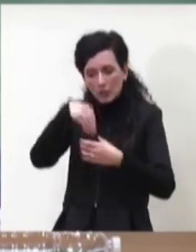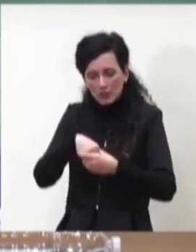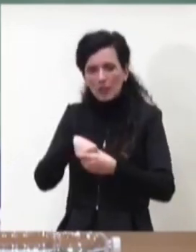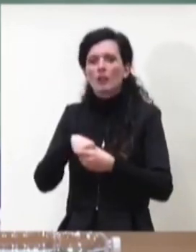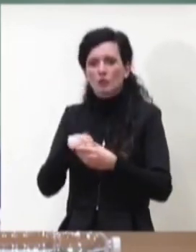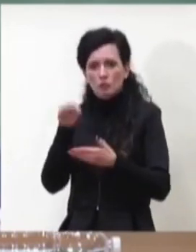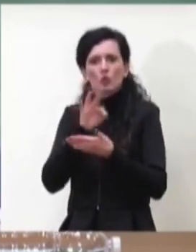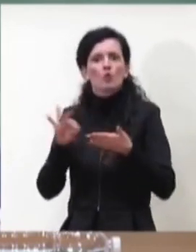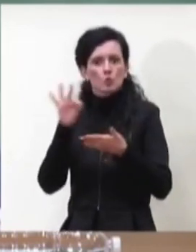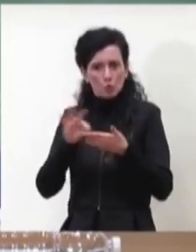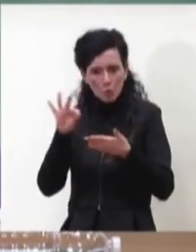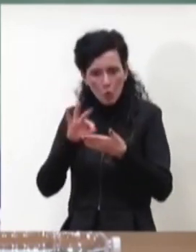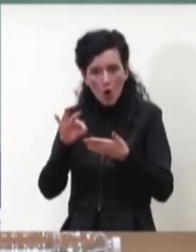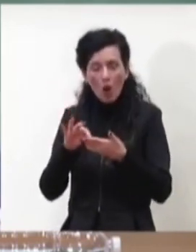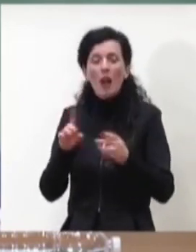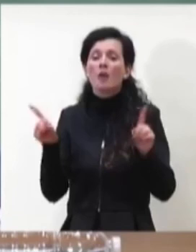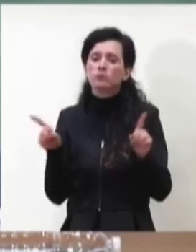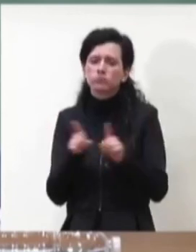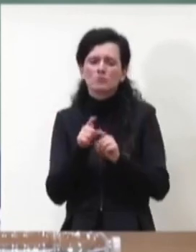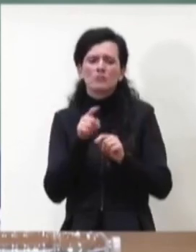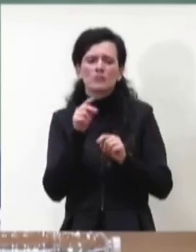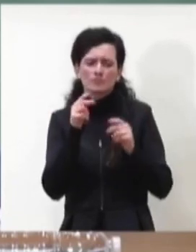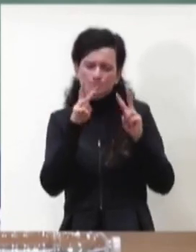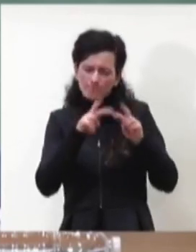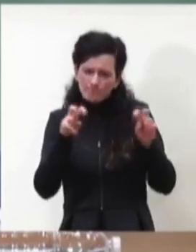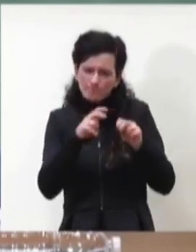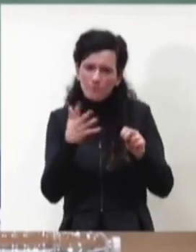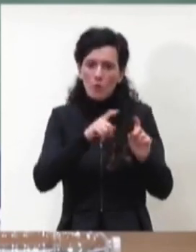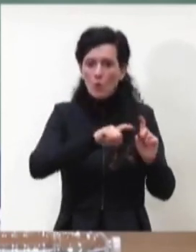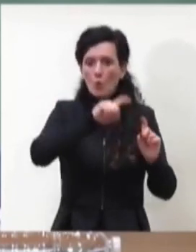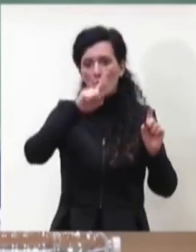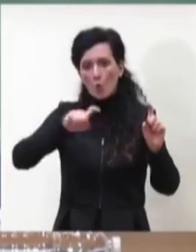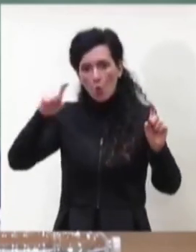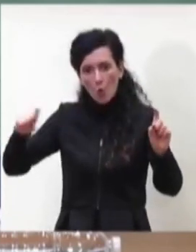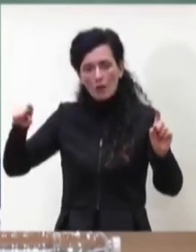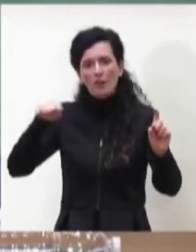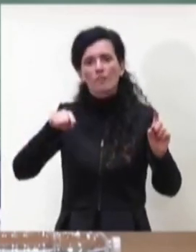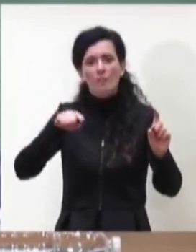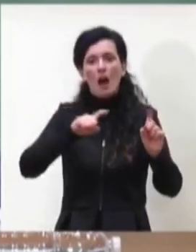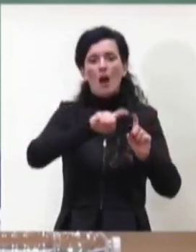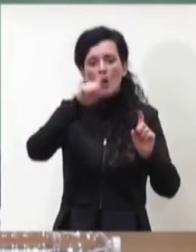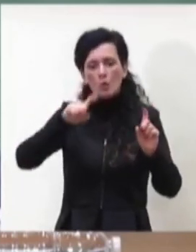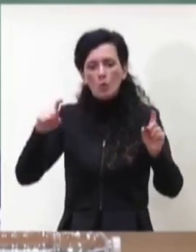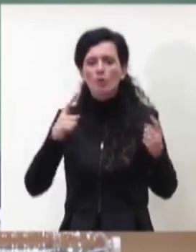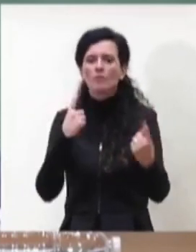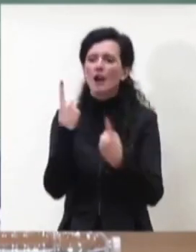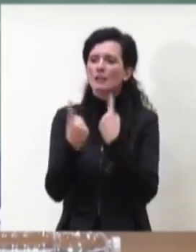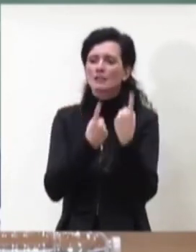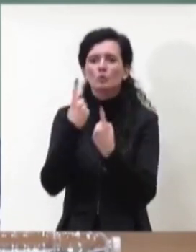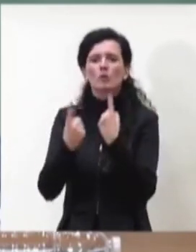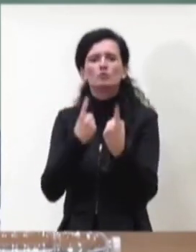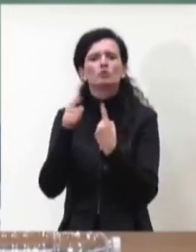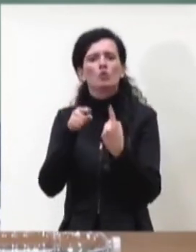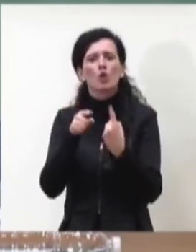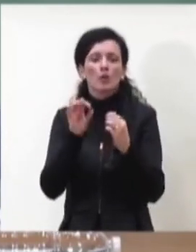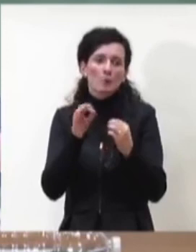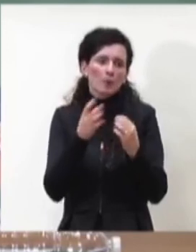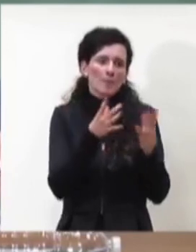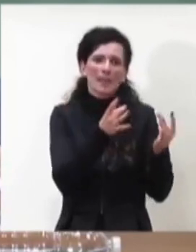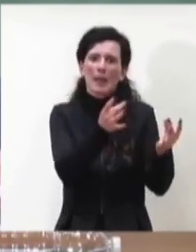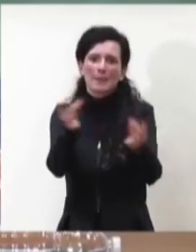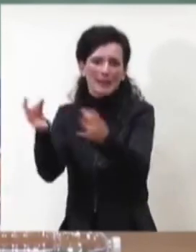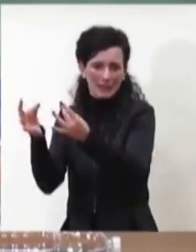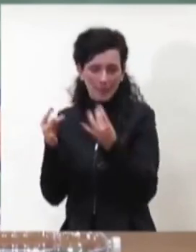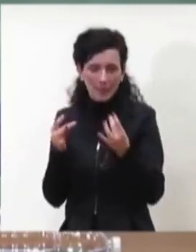anche della curva in qualche modo dell'andamento della curva sostanzialmente epidemica tenendo